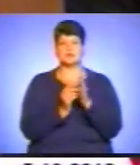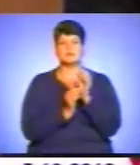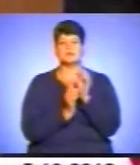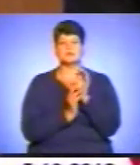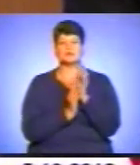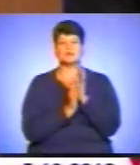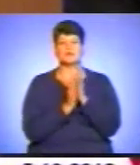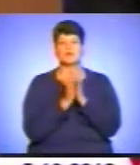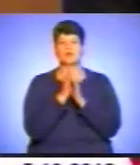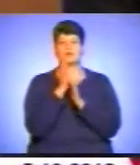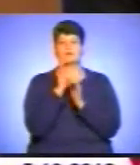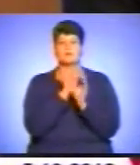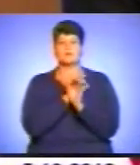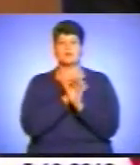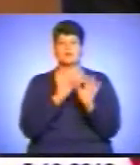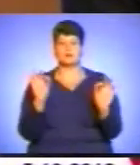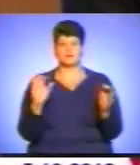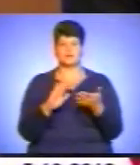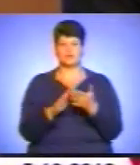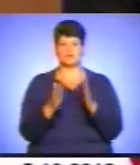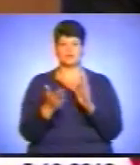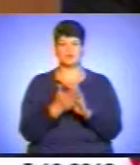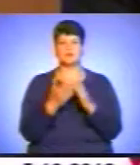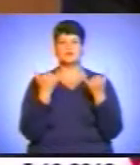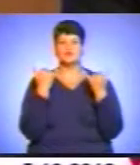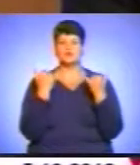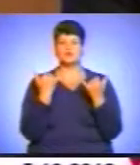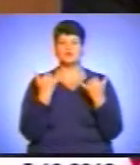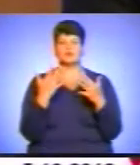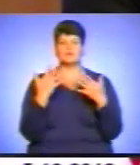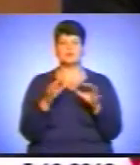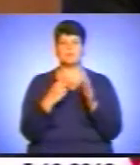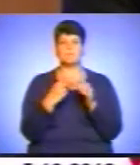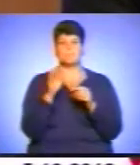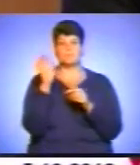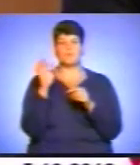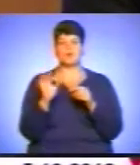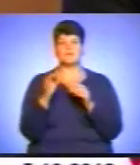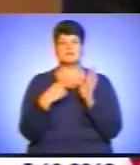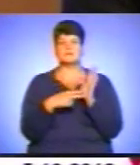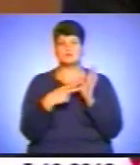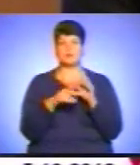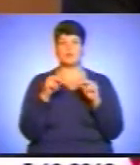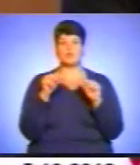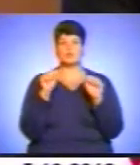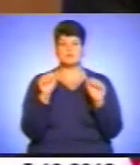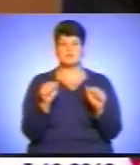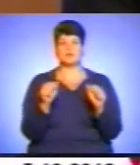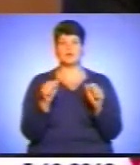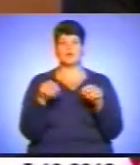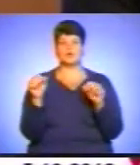озими в прекрасному сьогодні стані. І ми сьогодні вже процентів 70 посіяли озимини до плану.